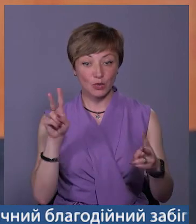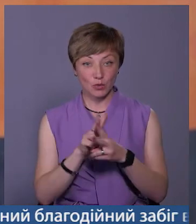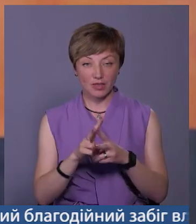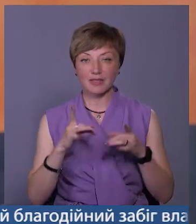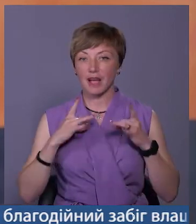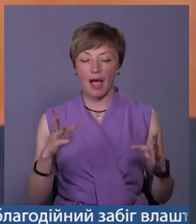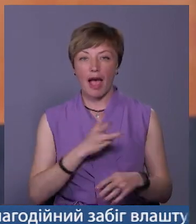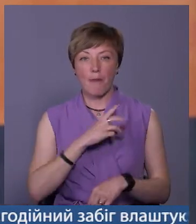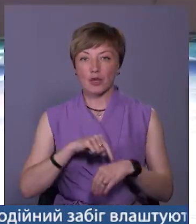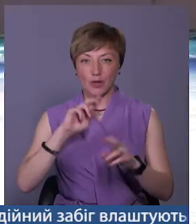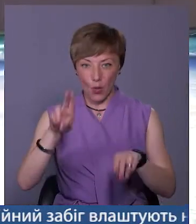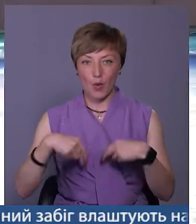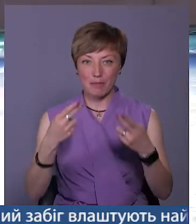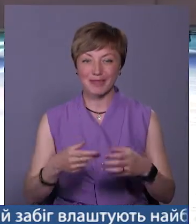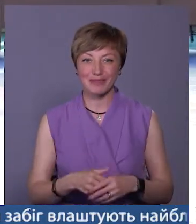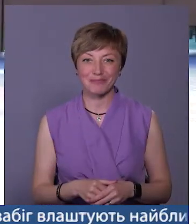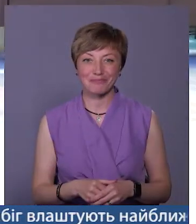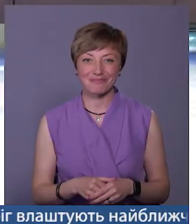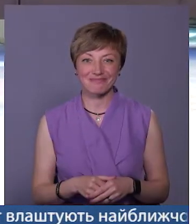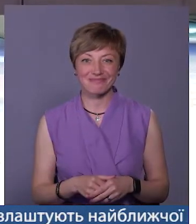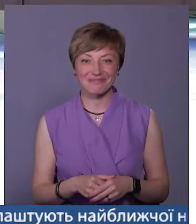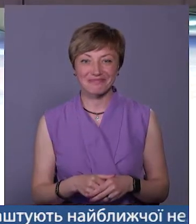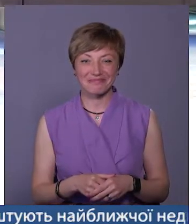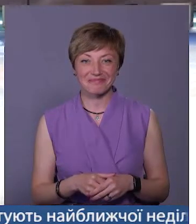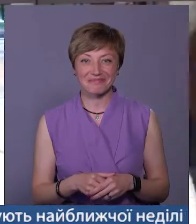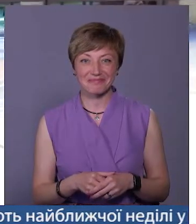емоційним кольбітом. Став Олександр Смакула.